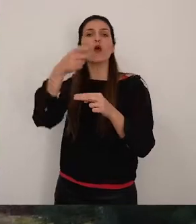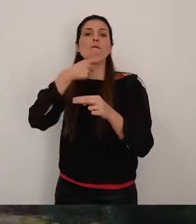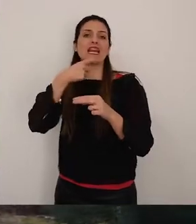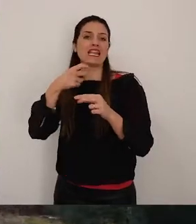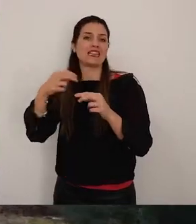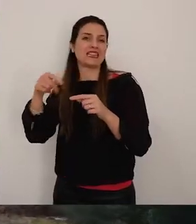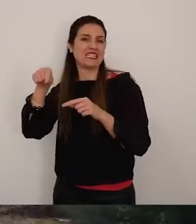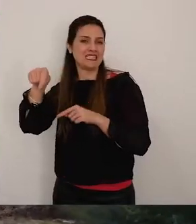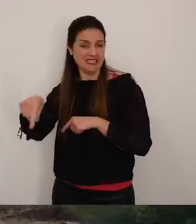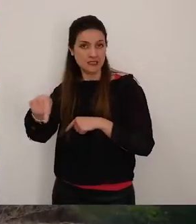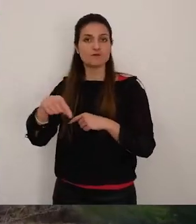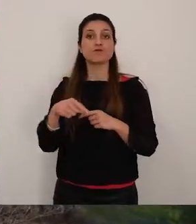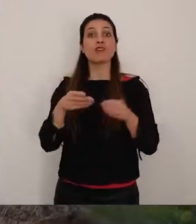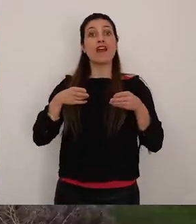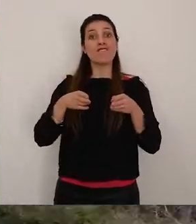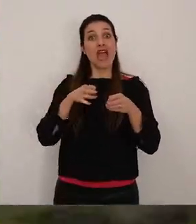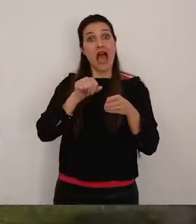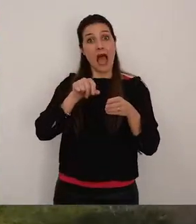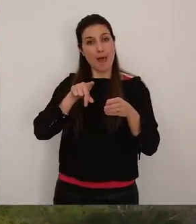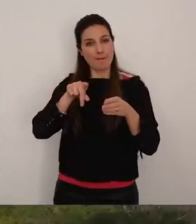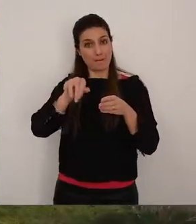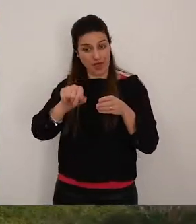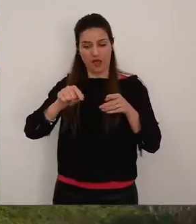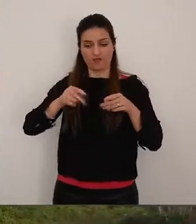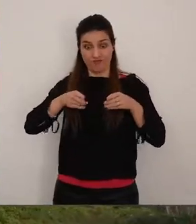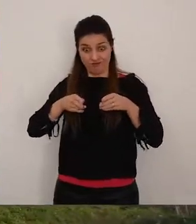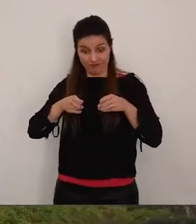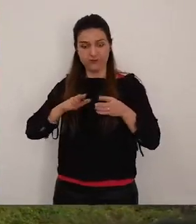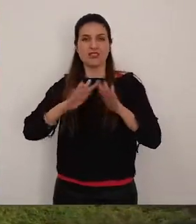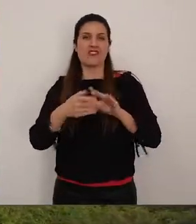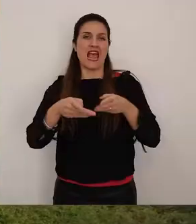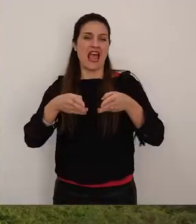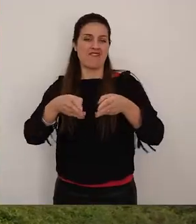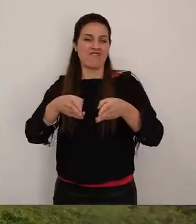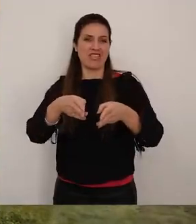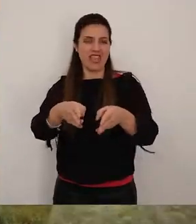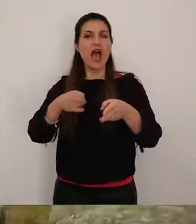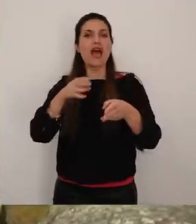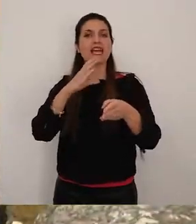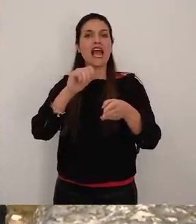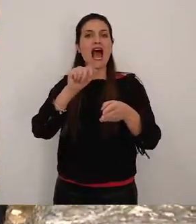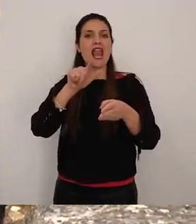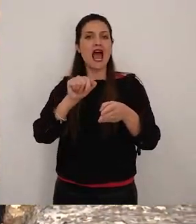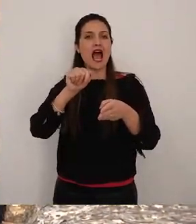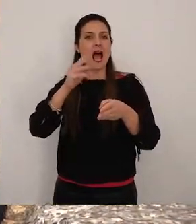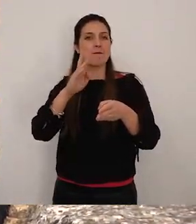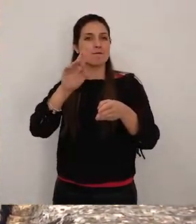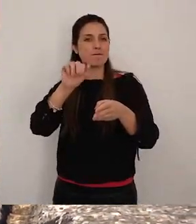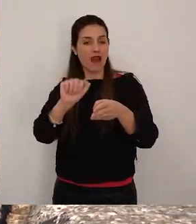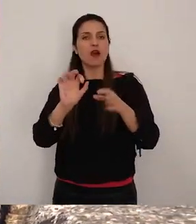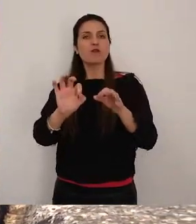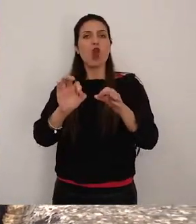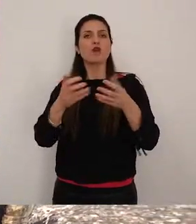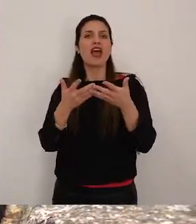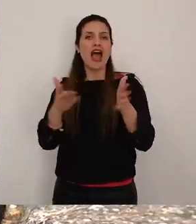la via appia e con essa la via calabra vennero realizzate per aprire la strada verso la magna grecia nel contesto delle guerre